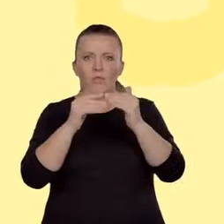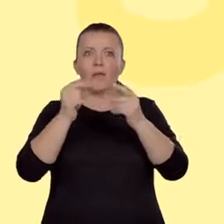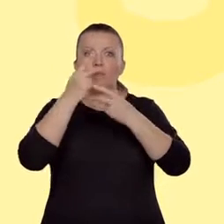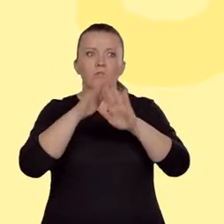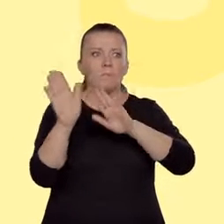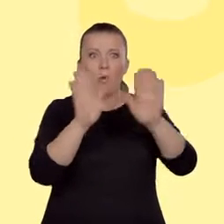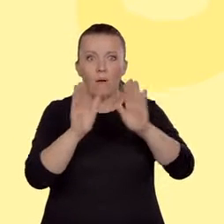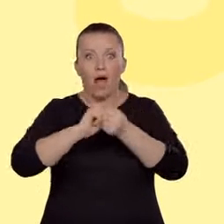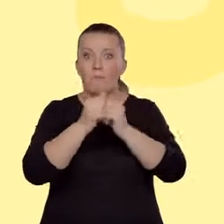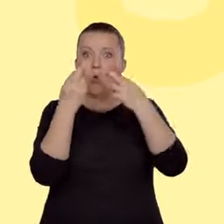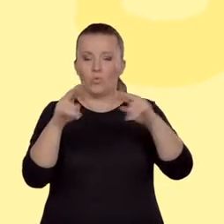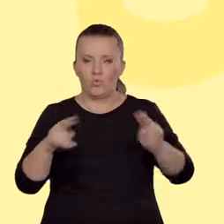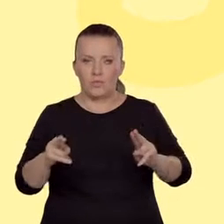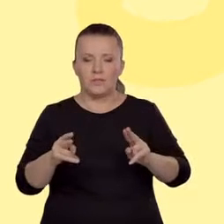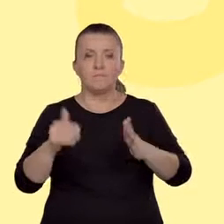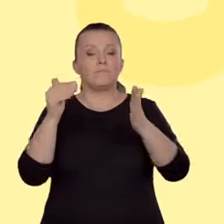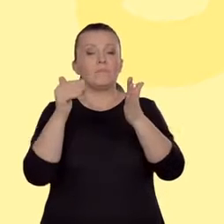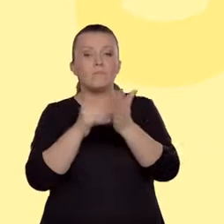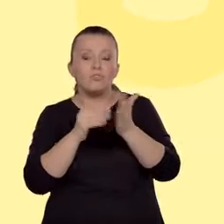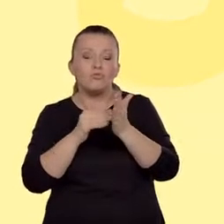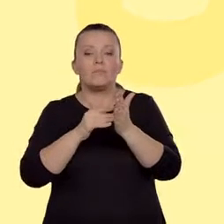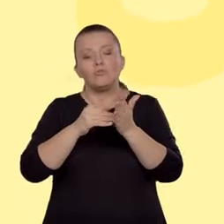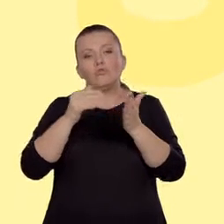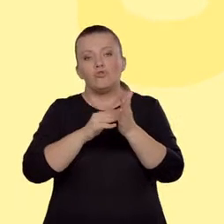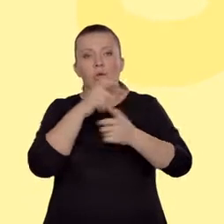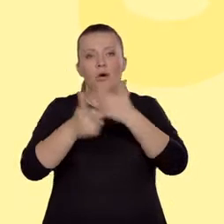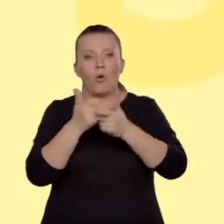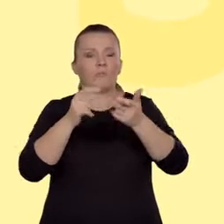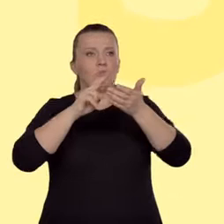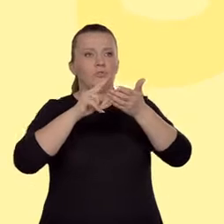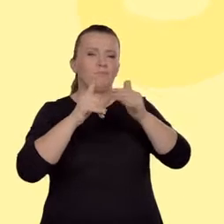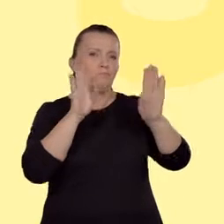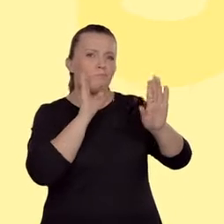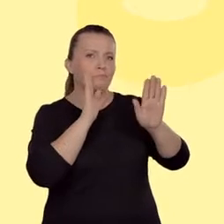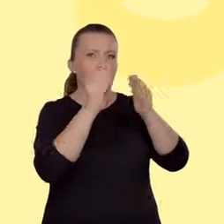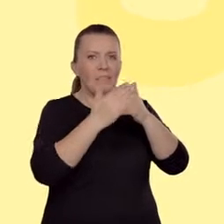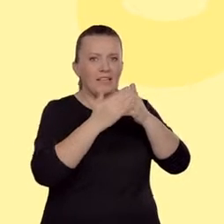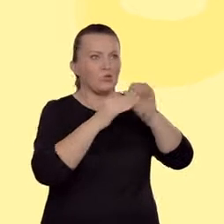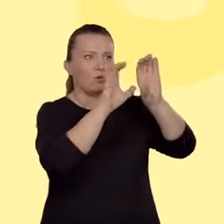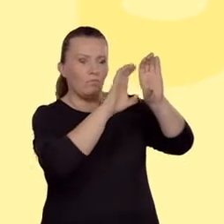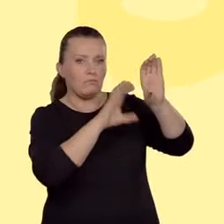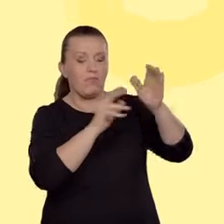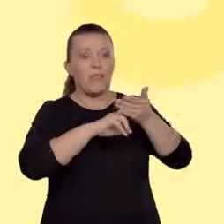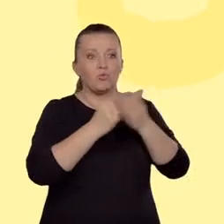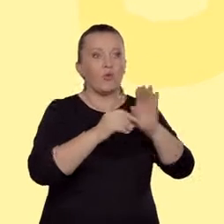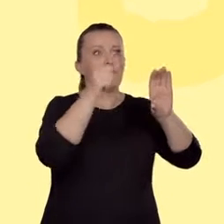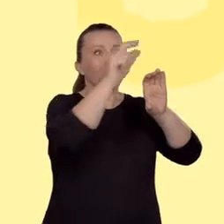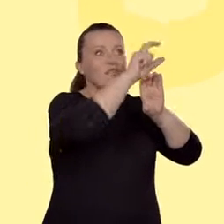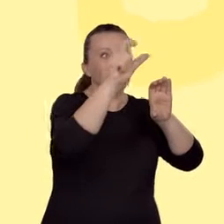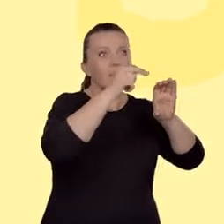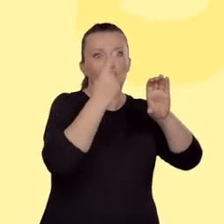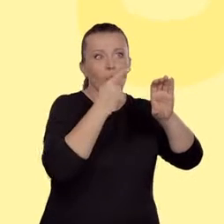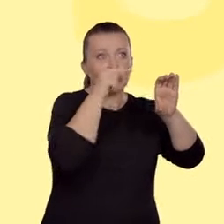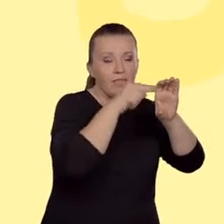Należy je wymieniać w miarę możliwości obok siebie. Na przykład w pierwszym wierszu sytuacja podmiotu mówiącego jest następująca, a w drugim inna.